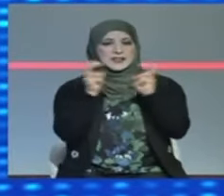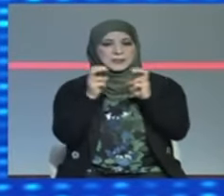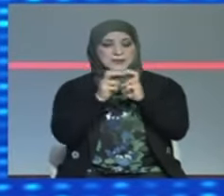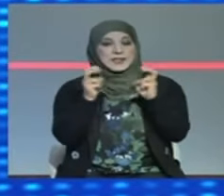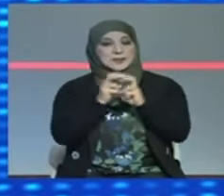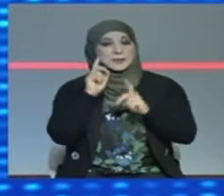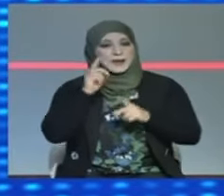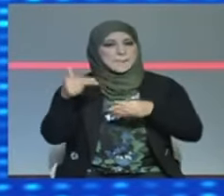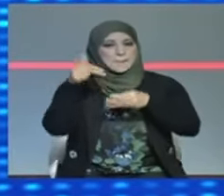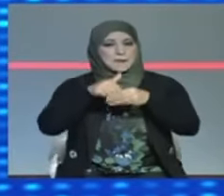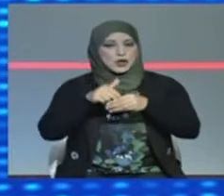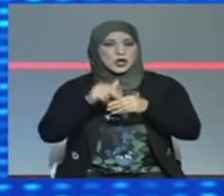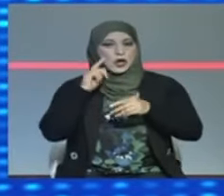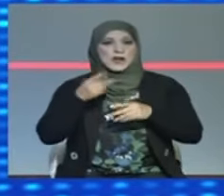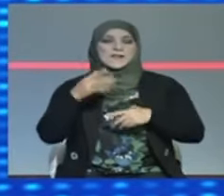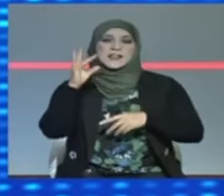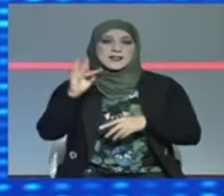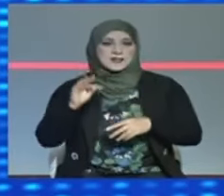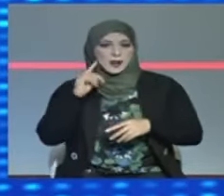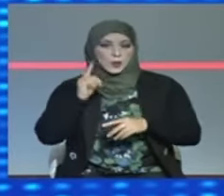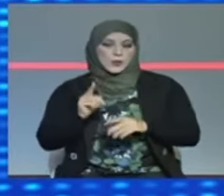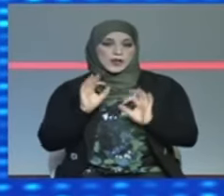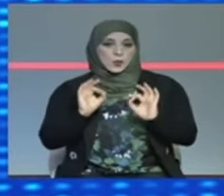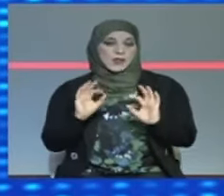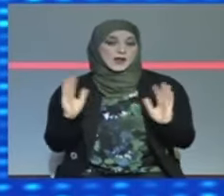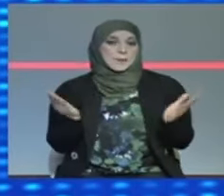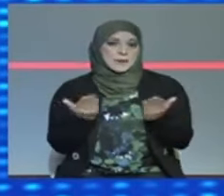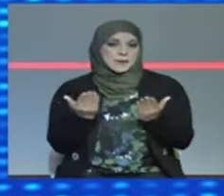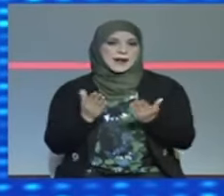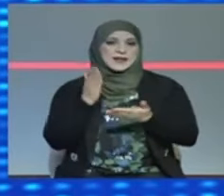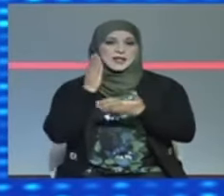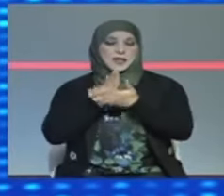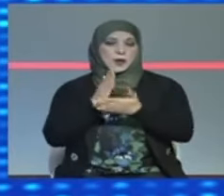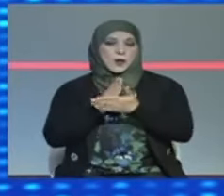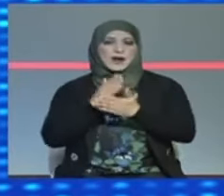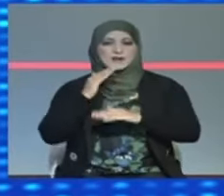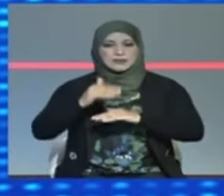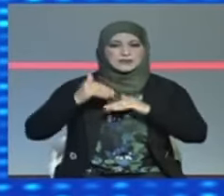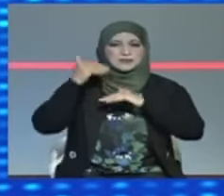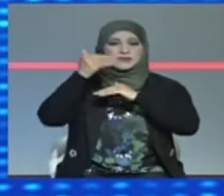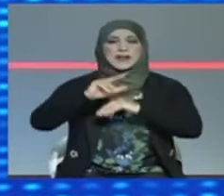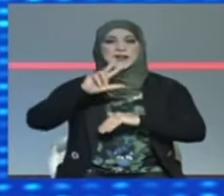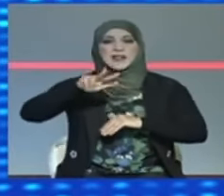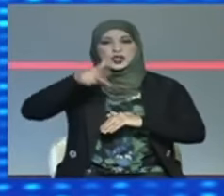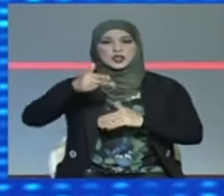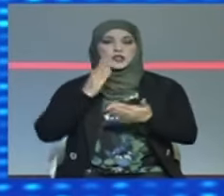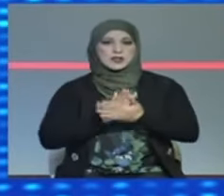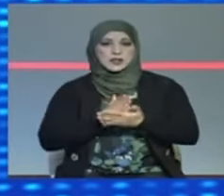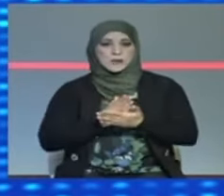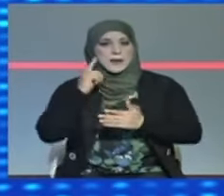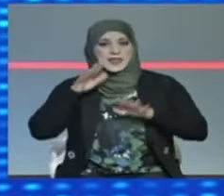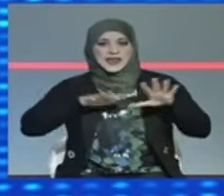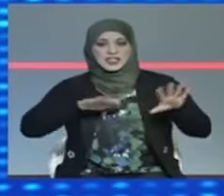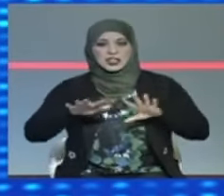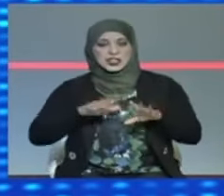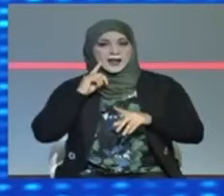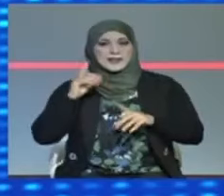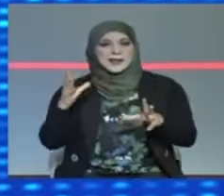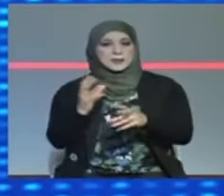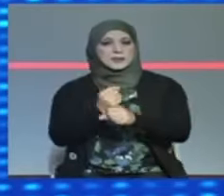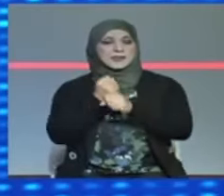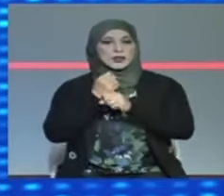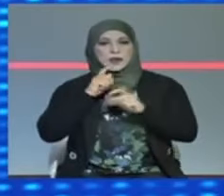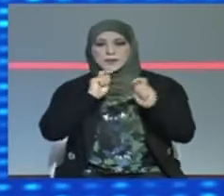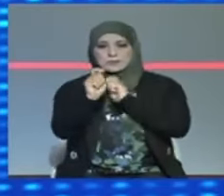بالمحطة الرئيسية بالكامور وذلك بعد توقف تجاوز ثلاثة اشهر هذا الاجراء كان تتويجا